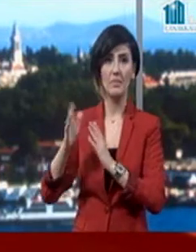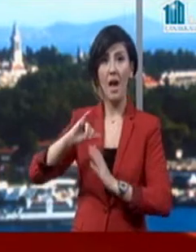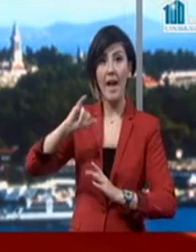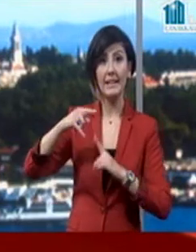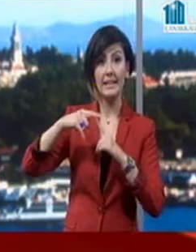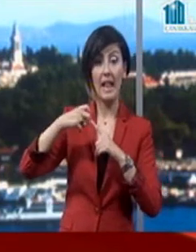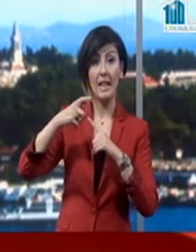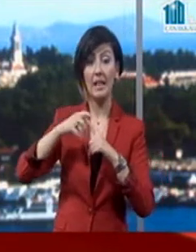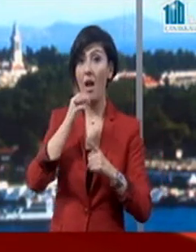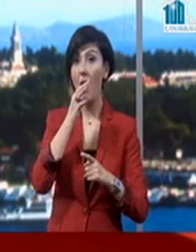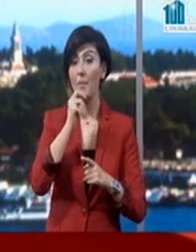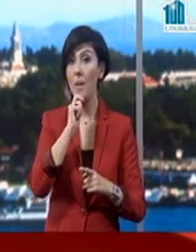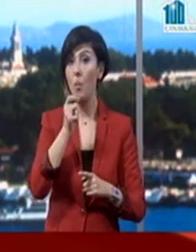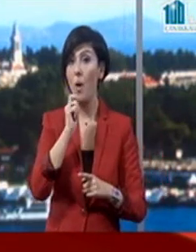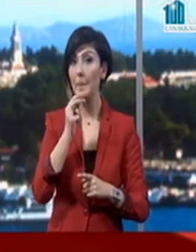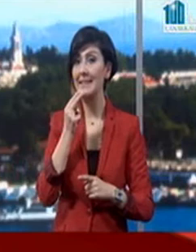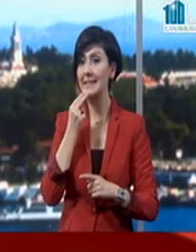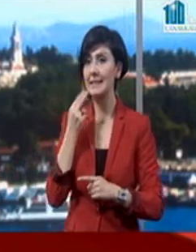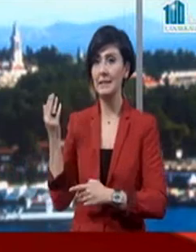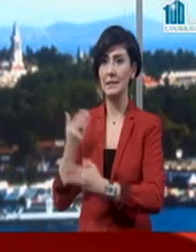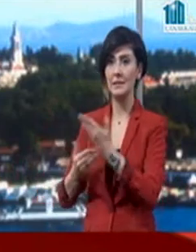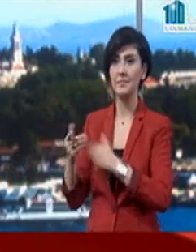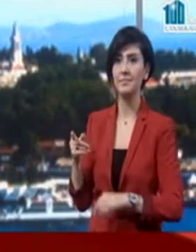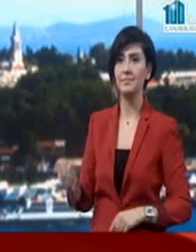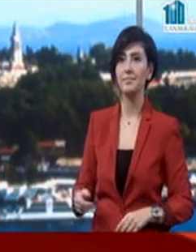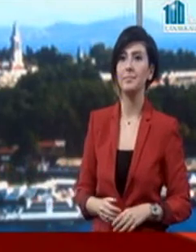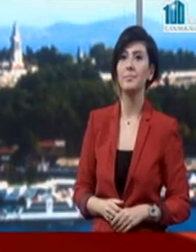Ayrıntıları TRT Haber muhabiri Damla Uğurtürk aktaracak.